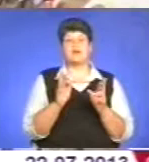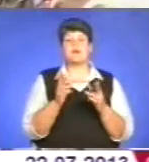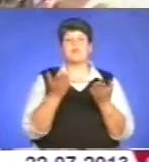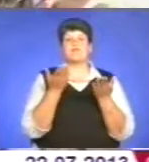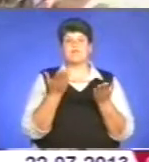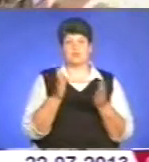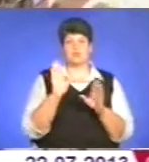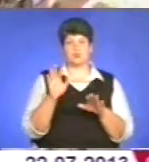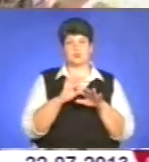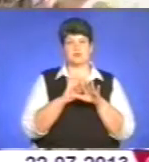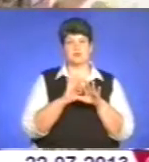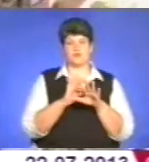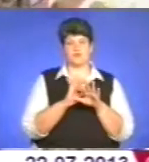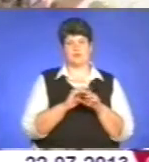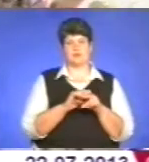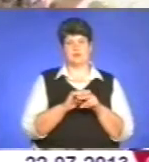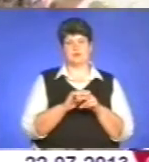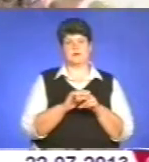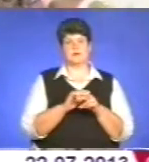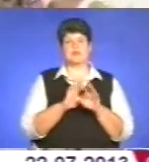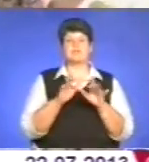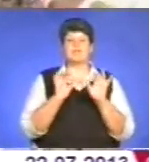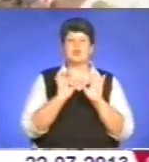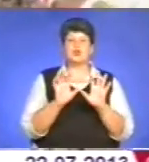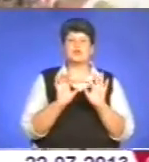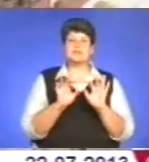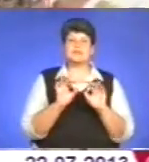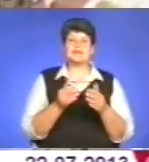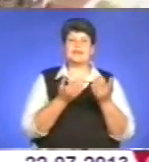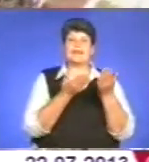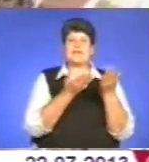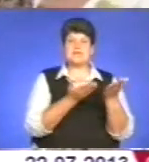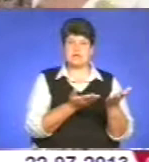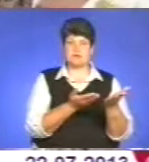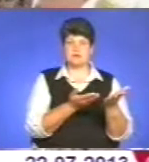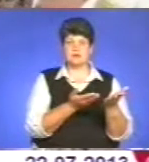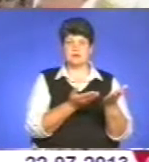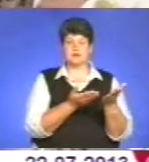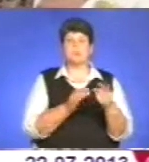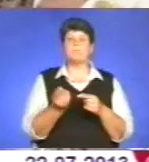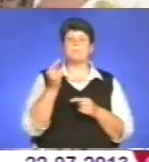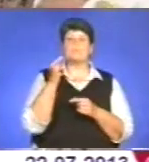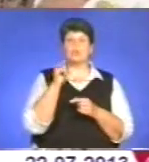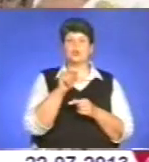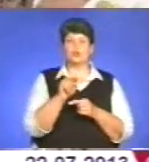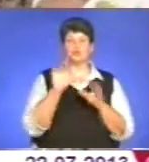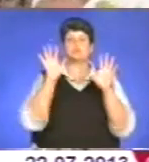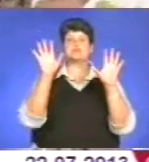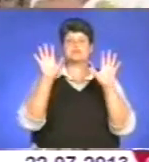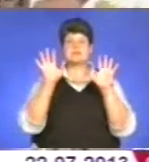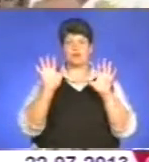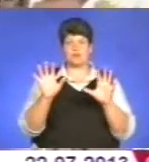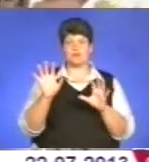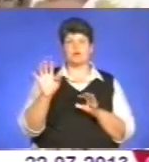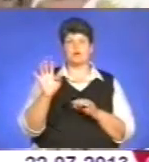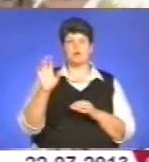проводити ту пасту, як ви роз'яснете їм про ту заповідь Божу, що пам'ятай